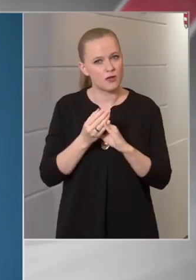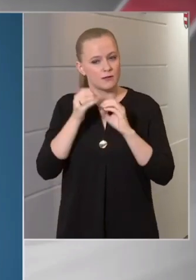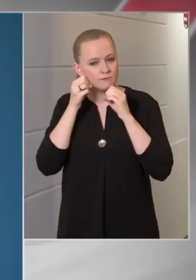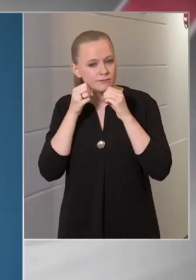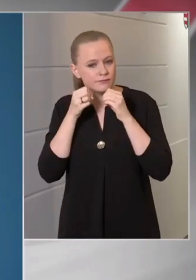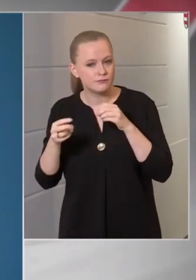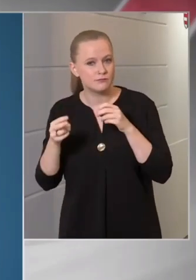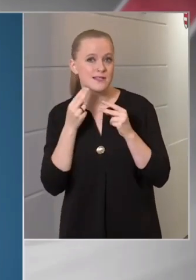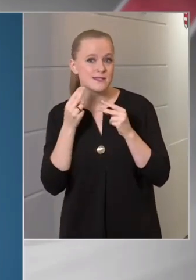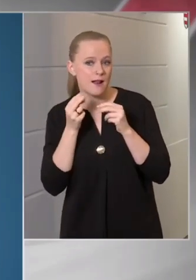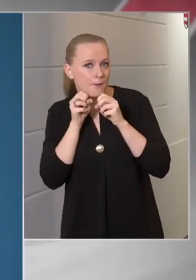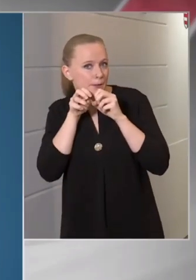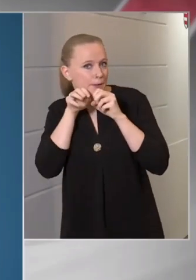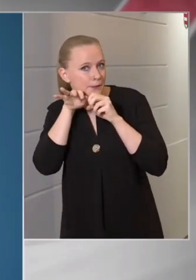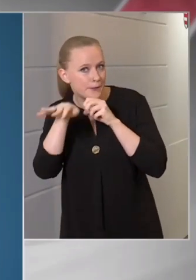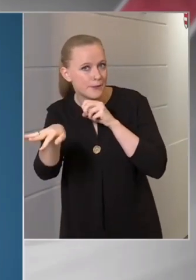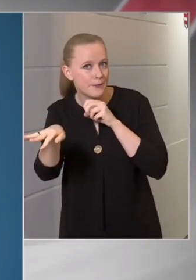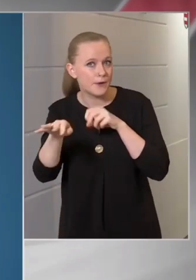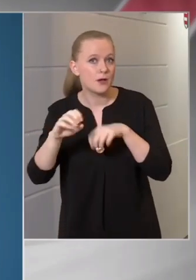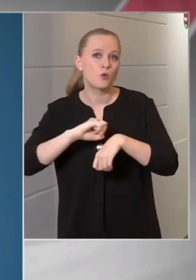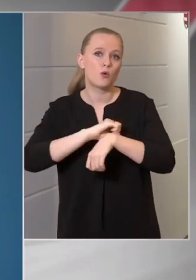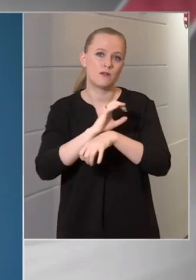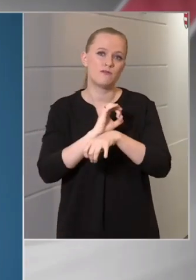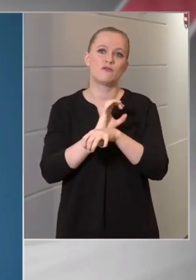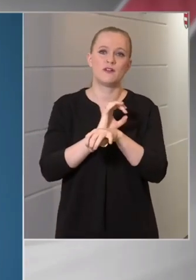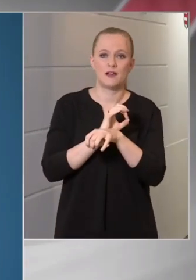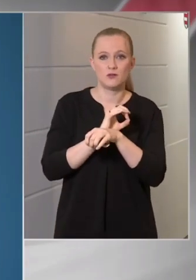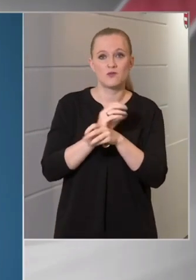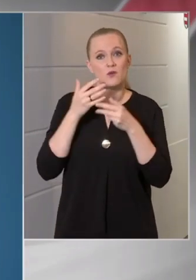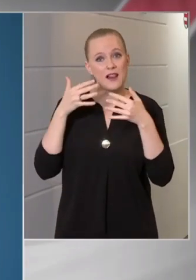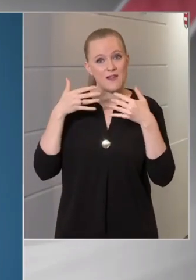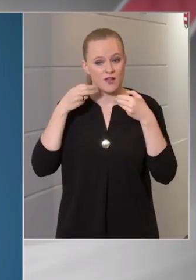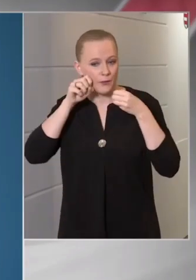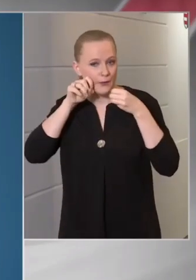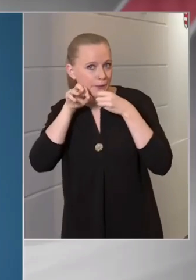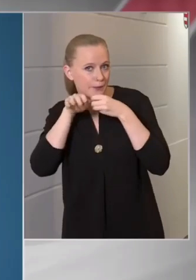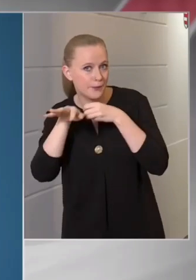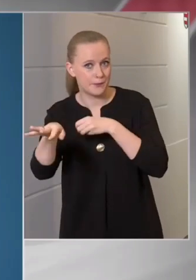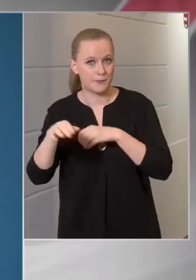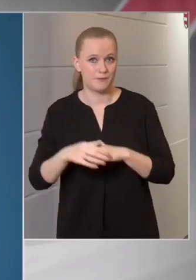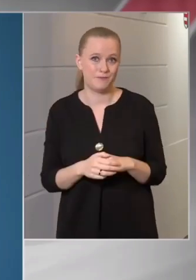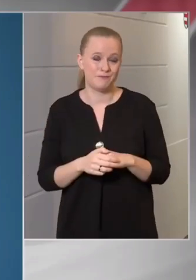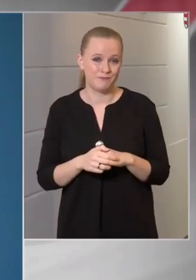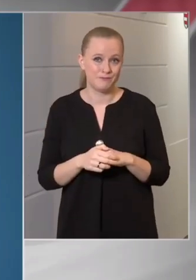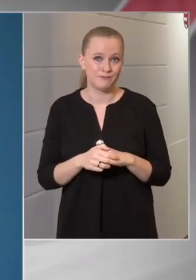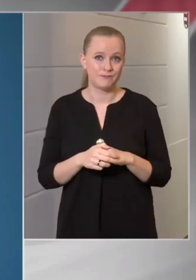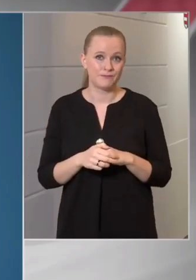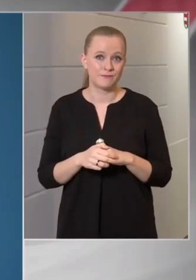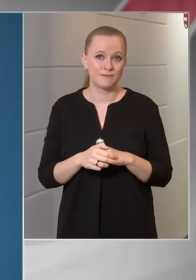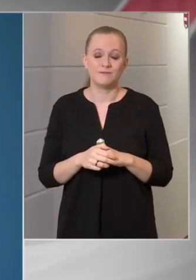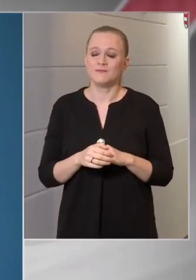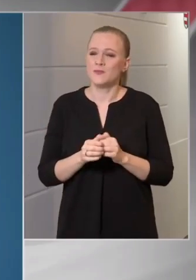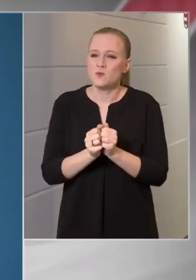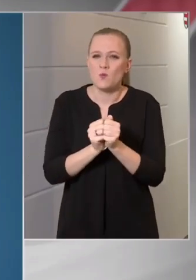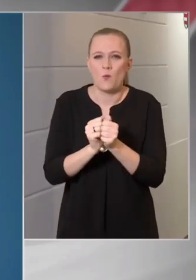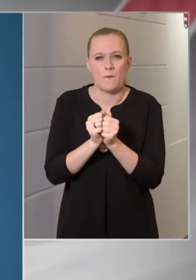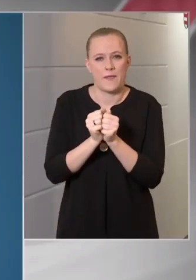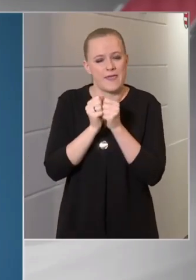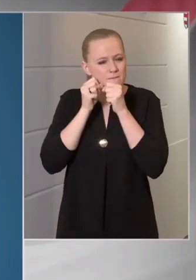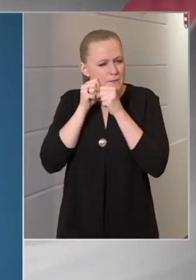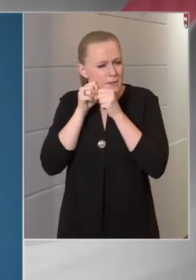keresztül a koronavíruson fertőzött levegőt. Tehát töményebben